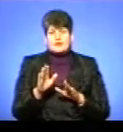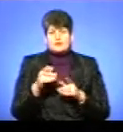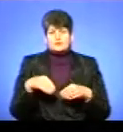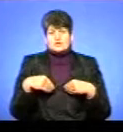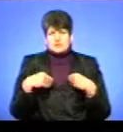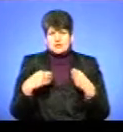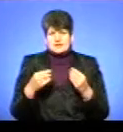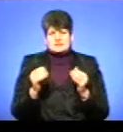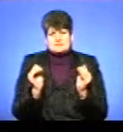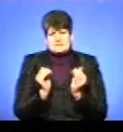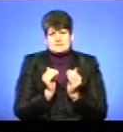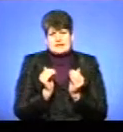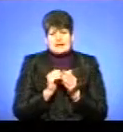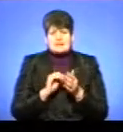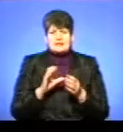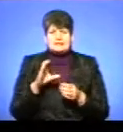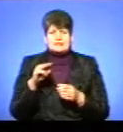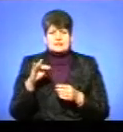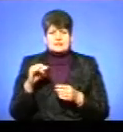подаватися з низьким тиском.